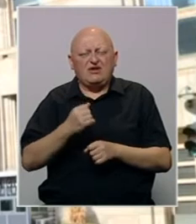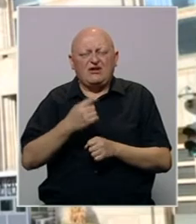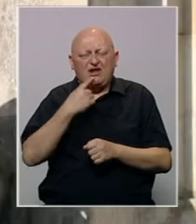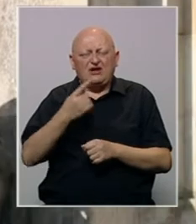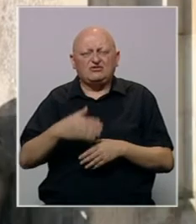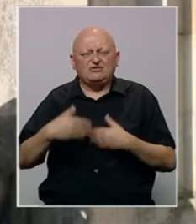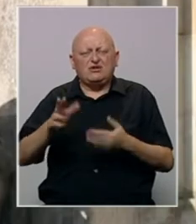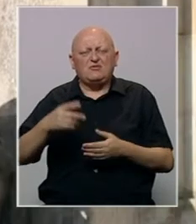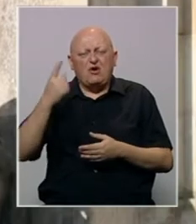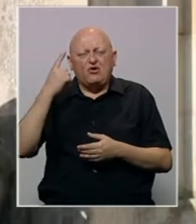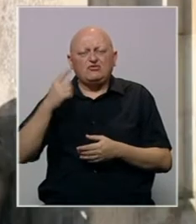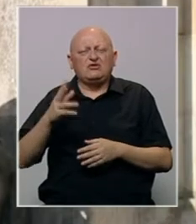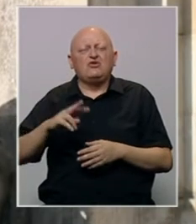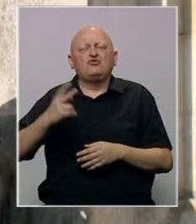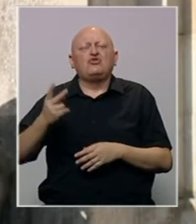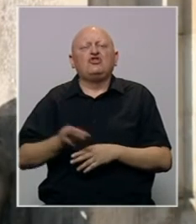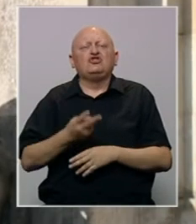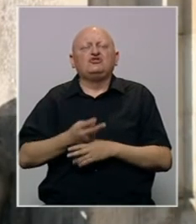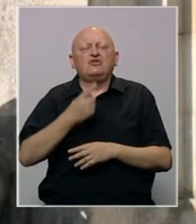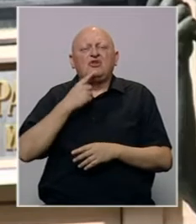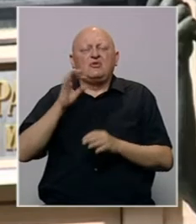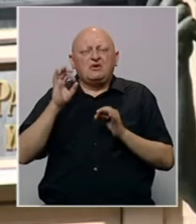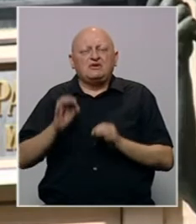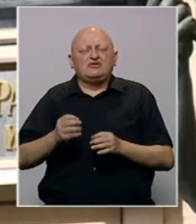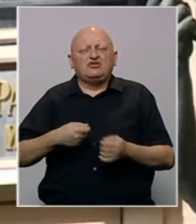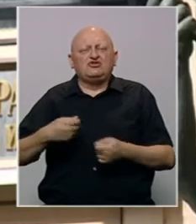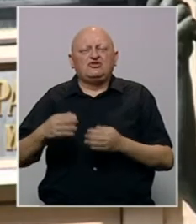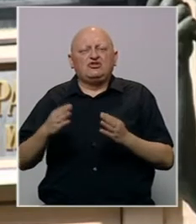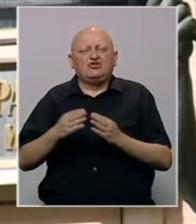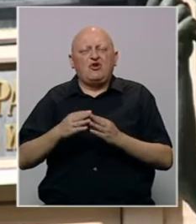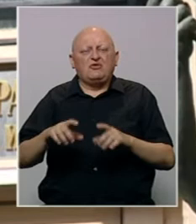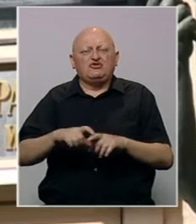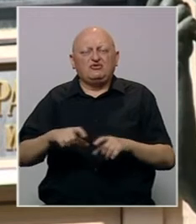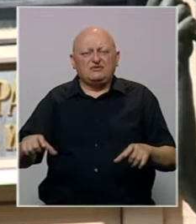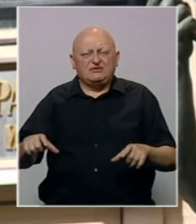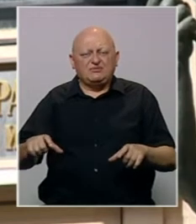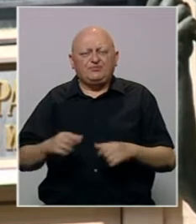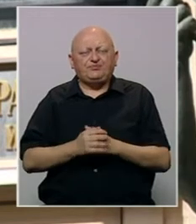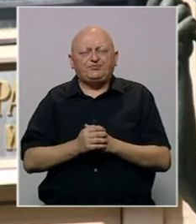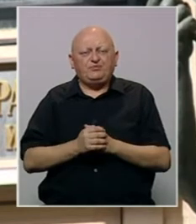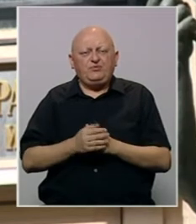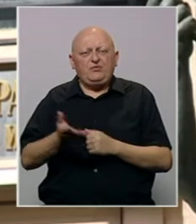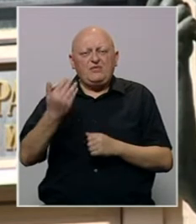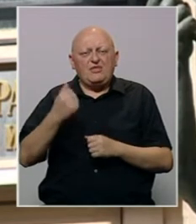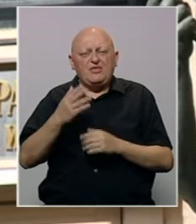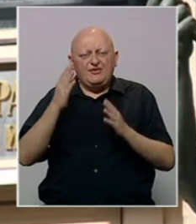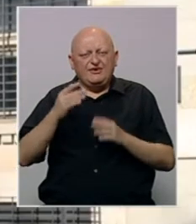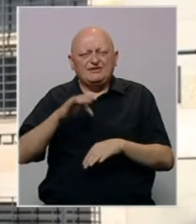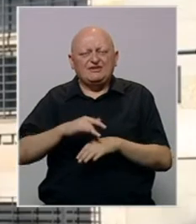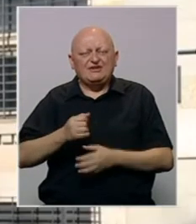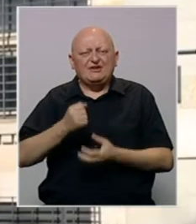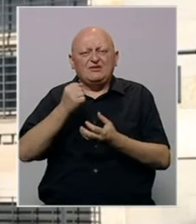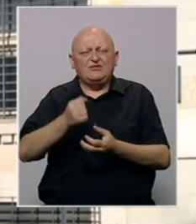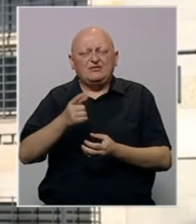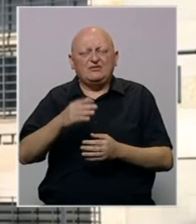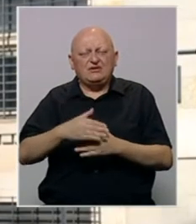ovaj prijedlog imao smisla, ali u nekoj drugoj državi koja ima pouzdano tržište domaćih obveznica i hartija od vrijednosti. Ipak vjeruje da centralna banka, čak